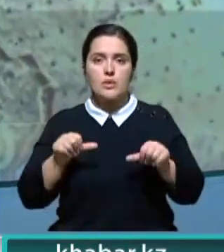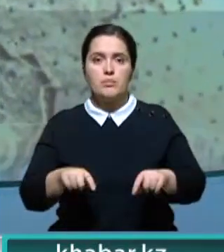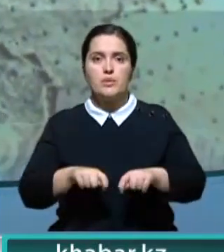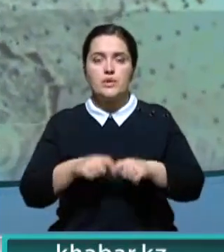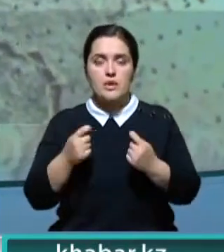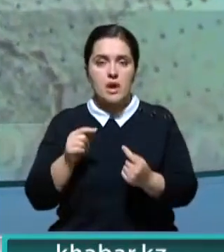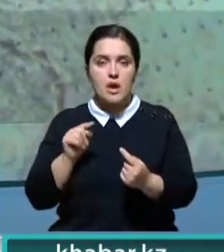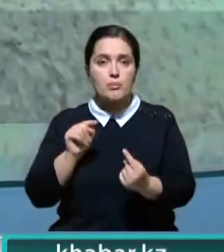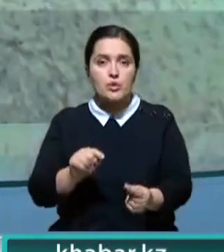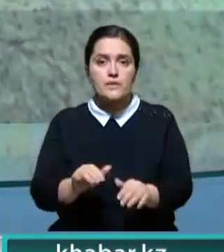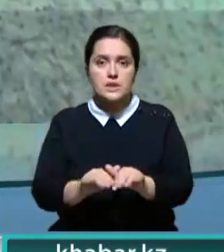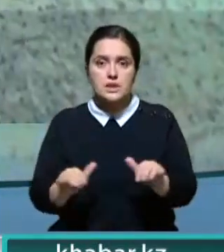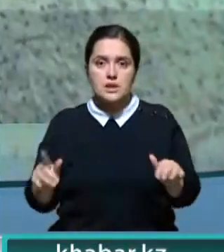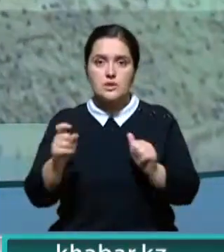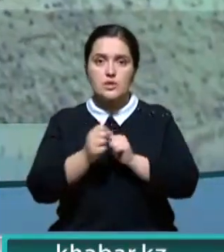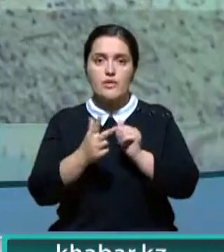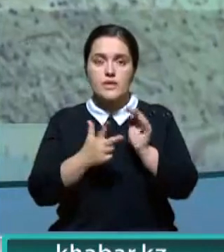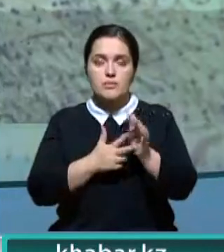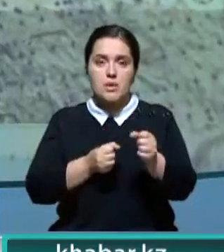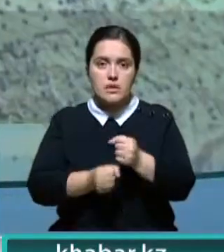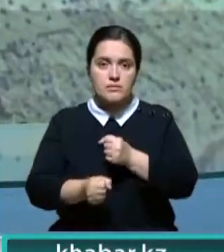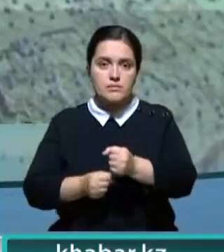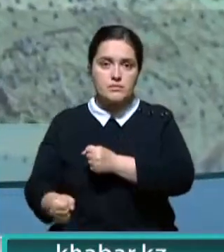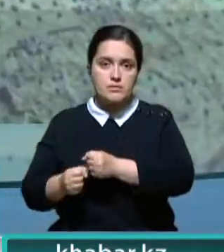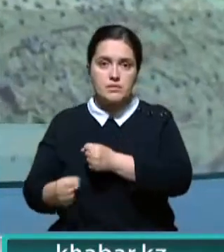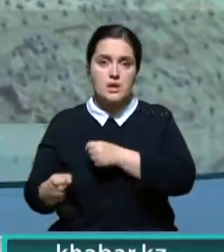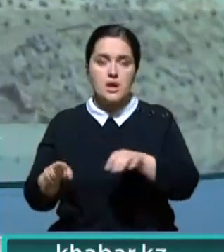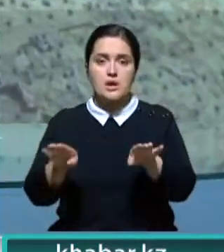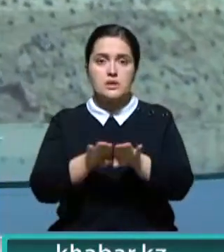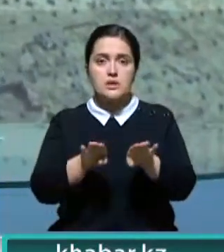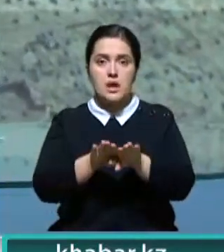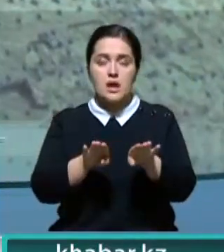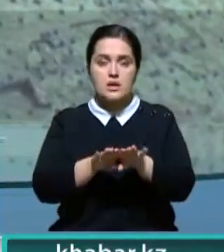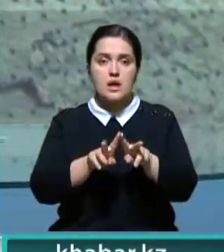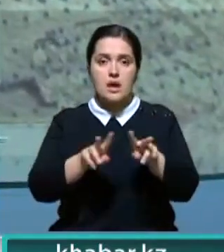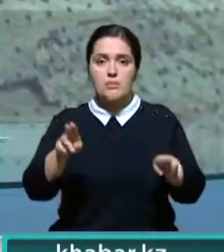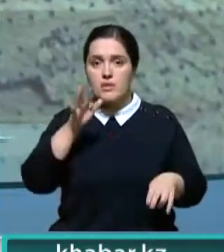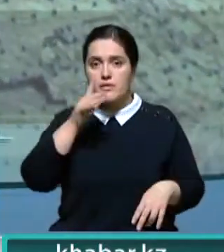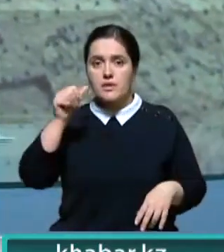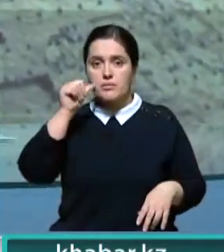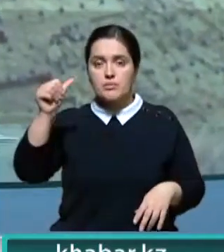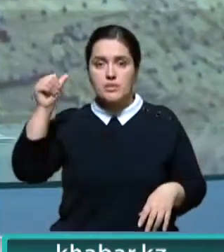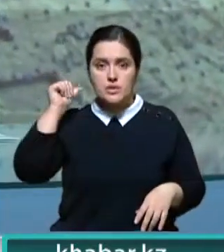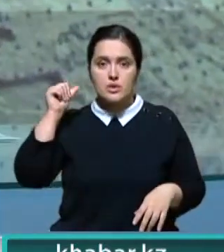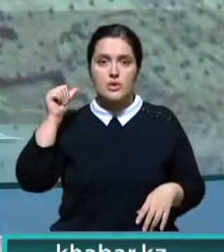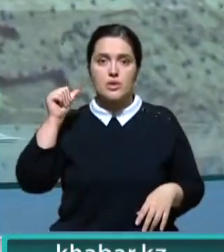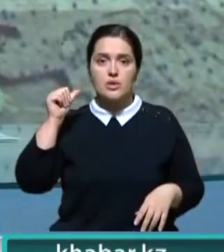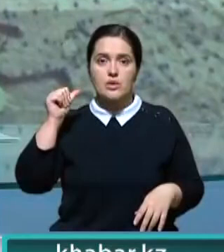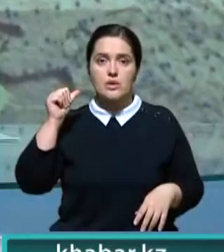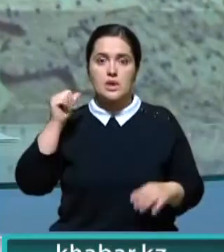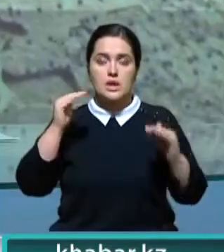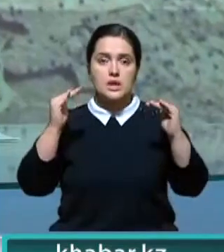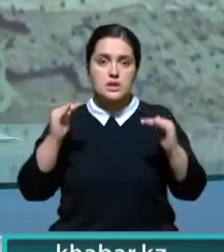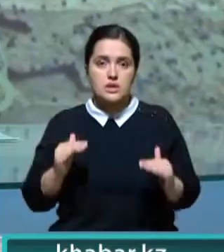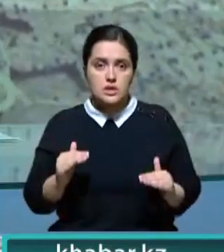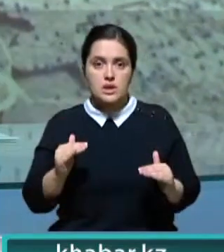уголовных правонарушений против детей, 118 из них изнасилования. Если сравнивать с аналогичным периодом прошлого года,